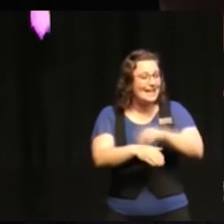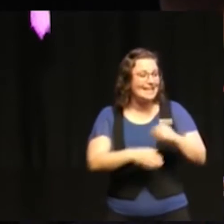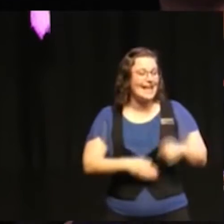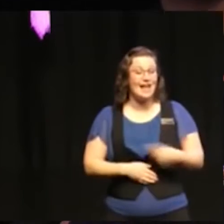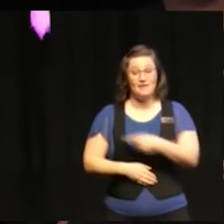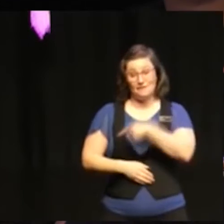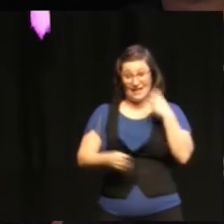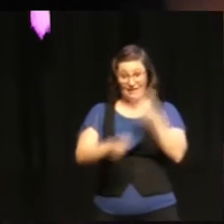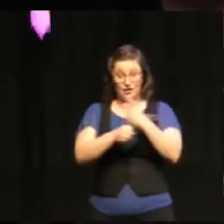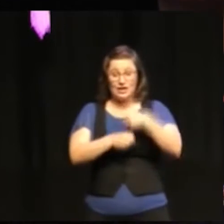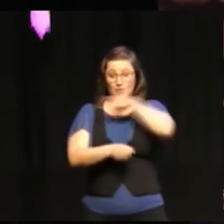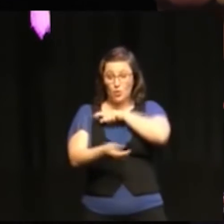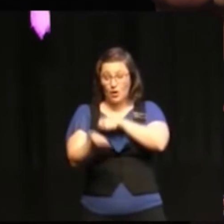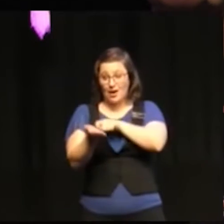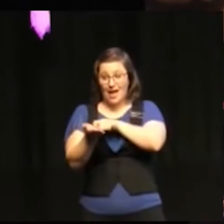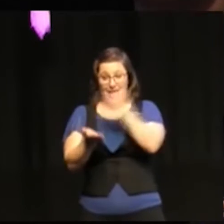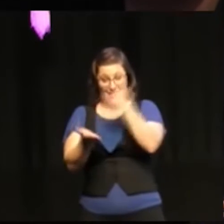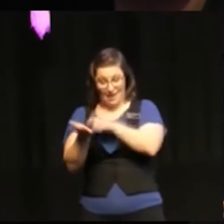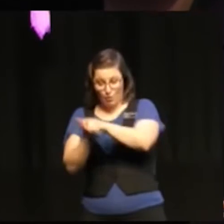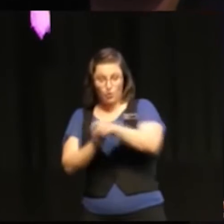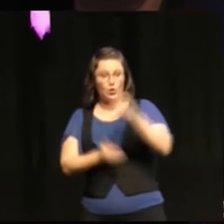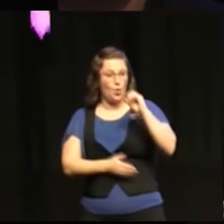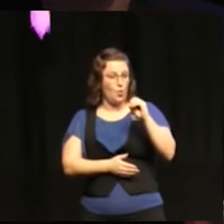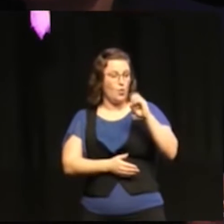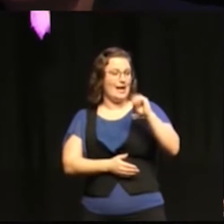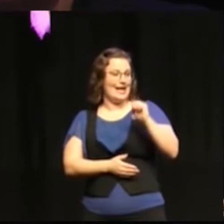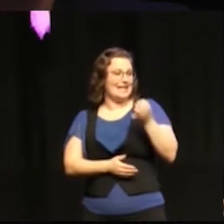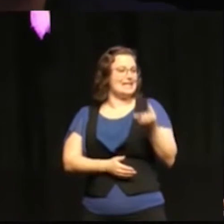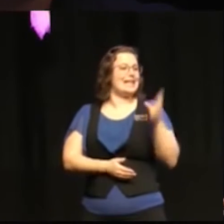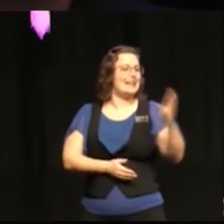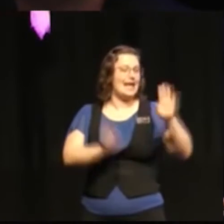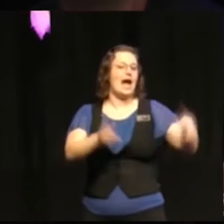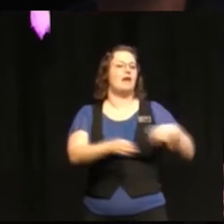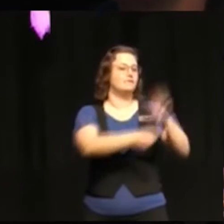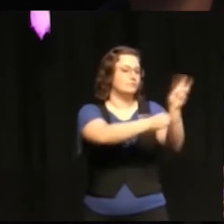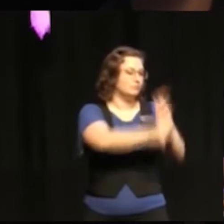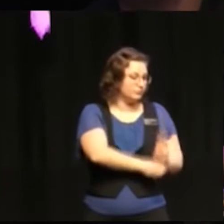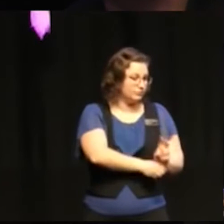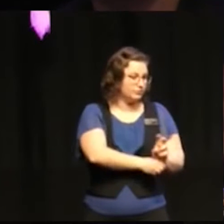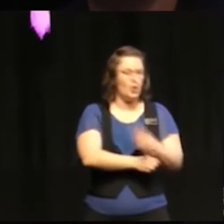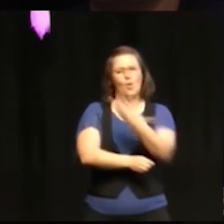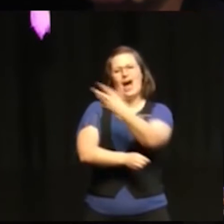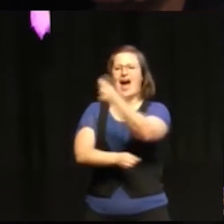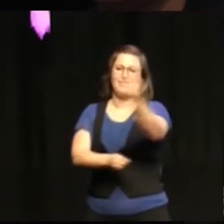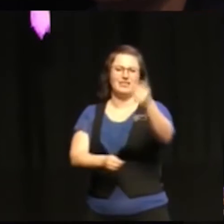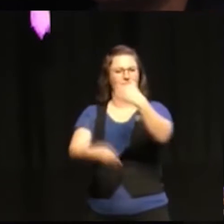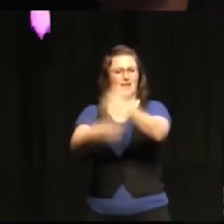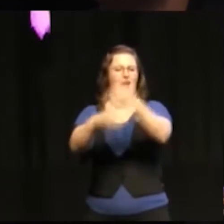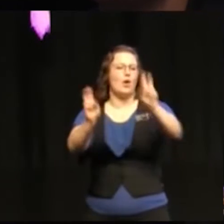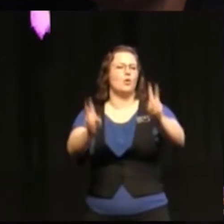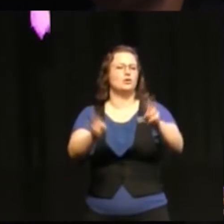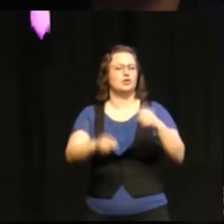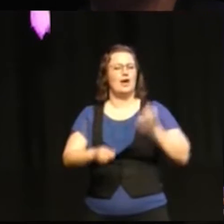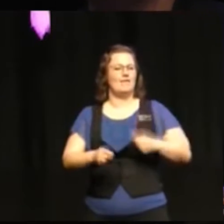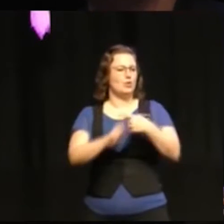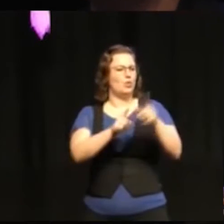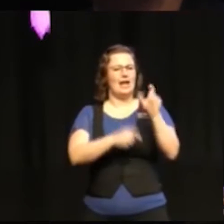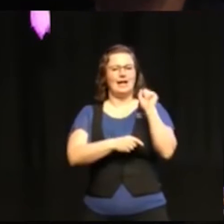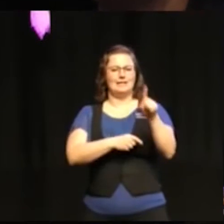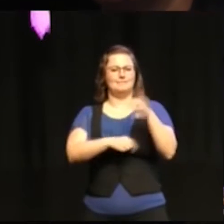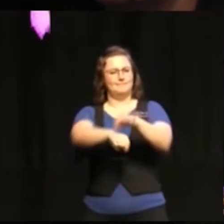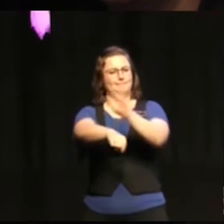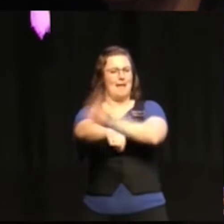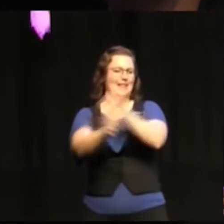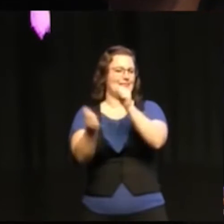i en rapport. OECD har tittat på det. Andra aktörer har försökt använda sig av många olika indikatorer för att